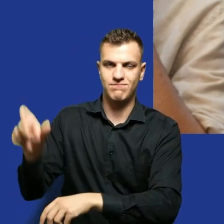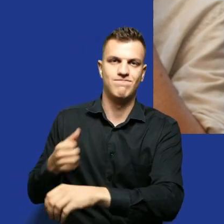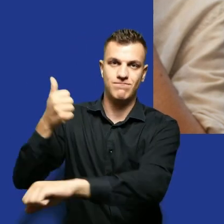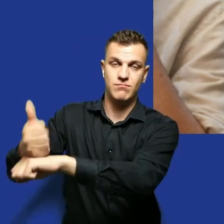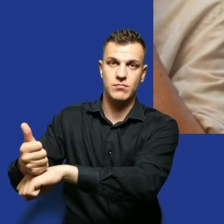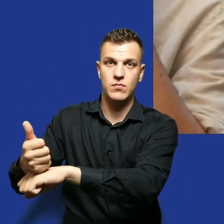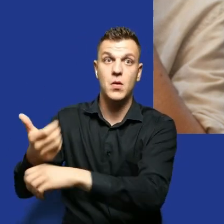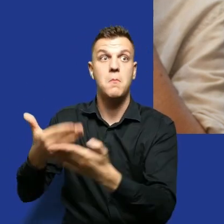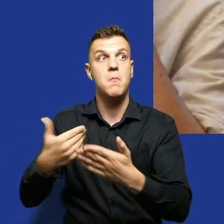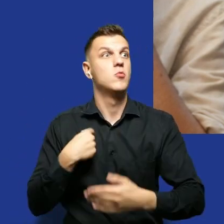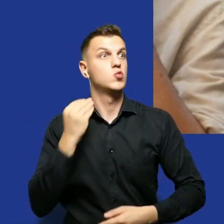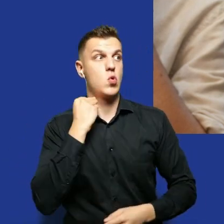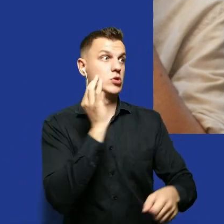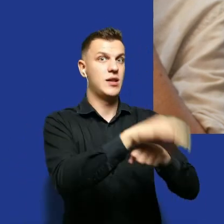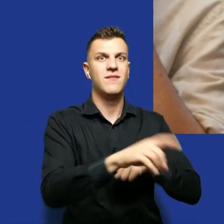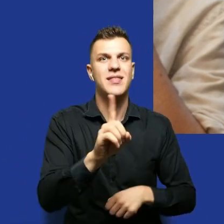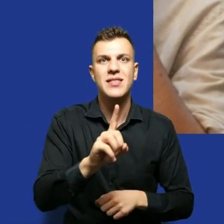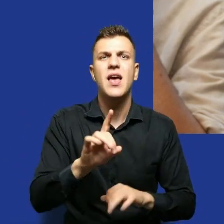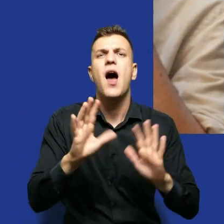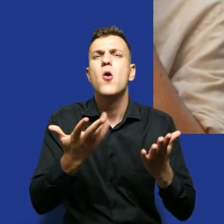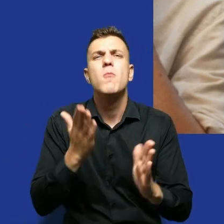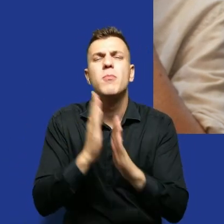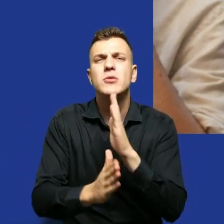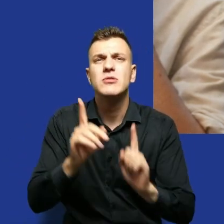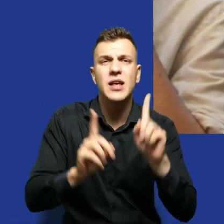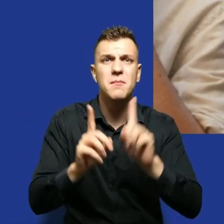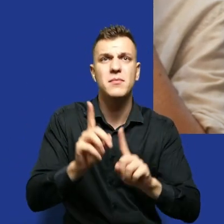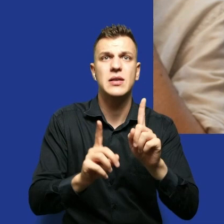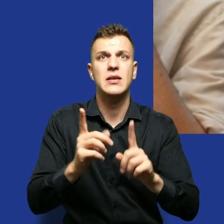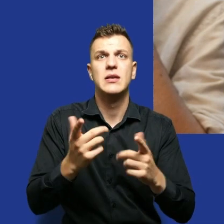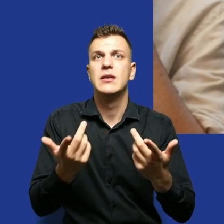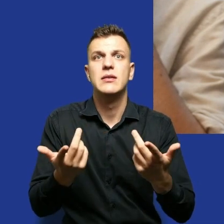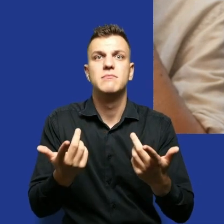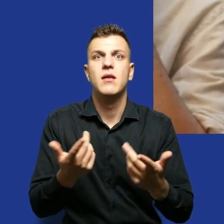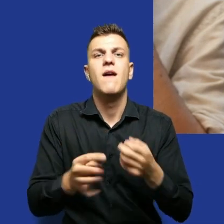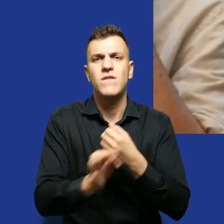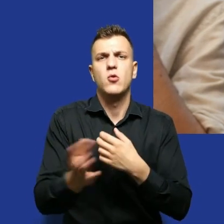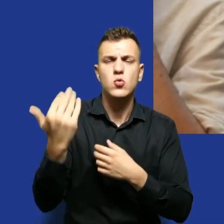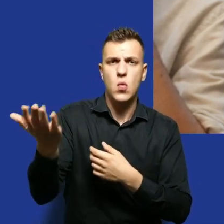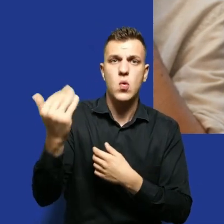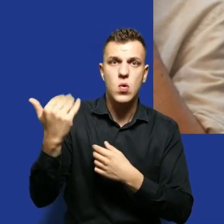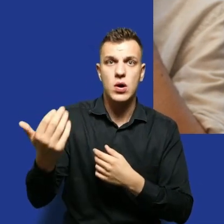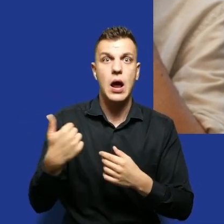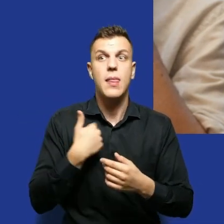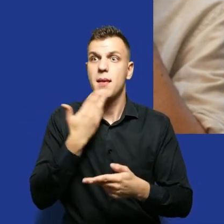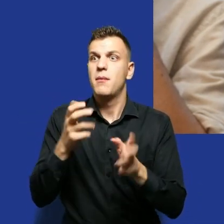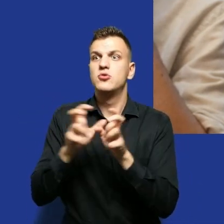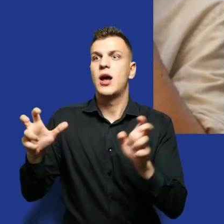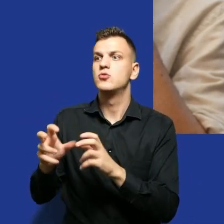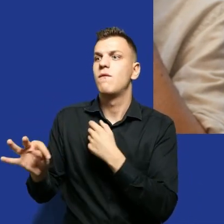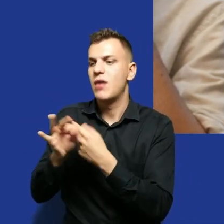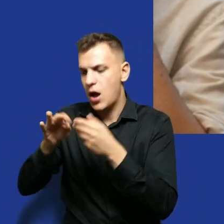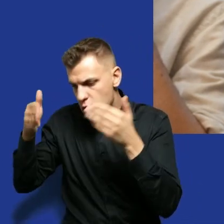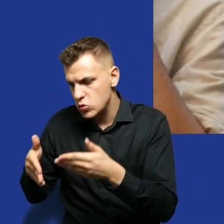chce ode mnie nie wiadomo ile faktur, to ja po prostu nie mam człowieka, którego mam oderwać od roboty, tak? Znaczy wszyscy zasuwamy wbrew